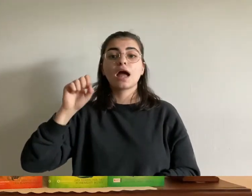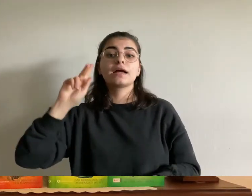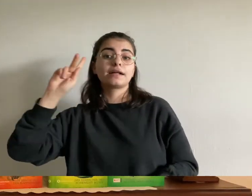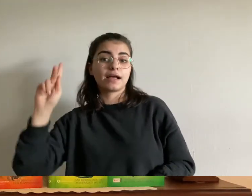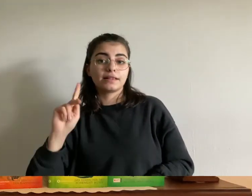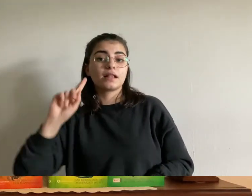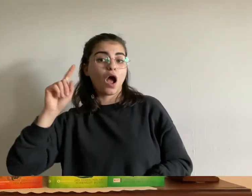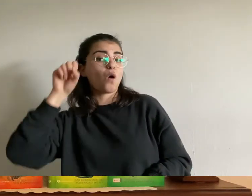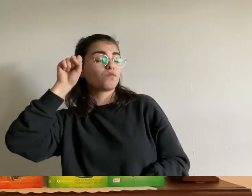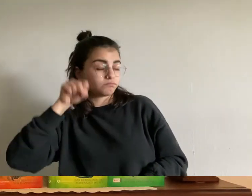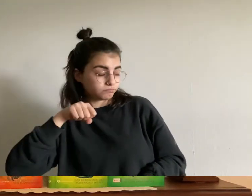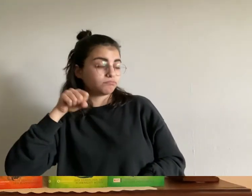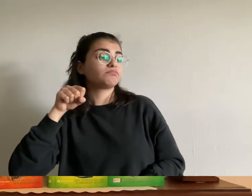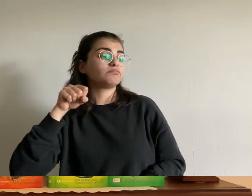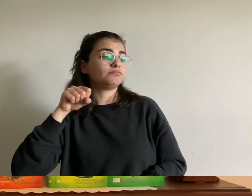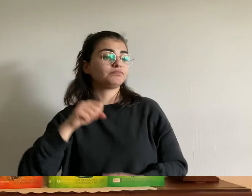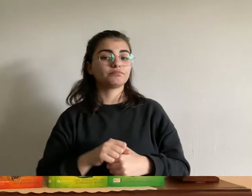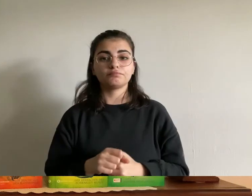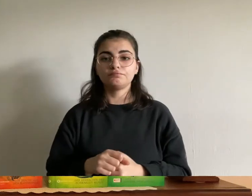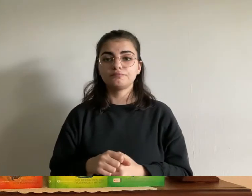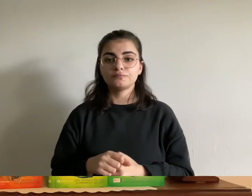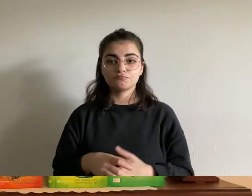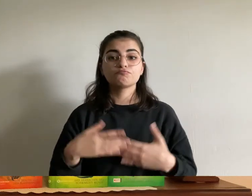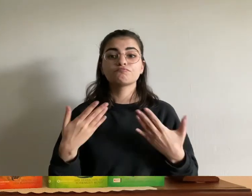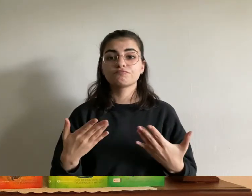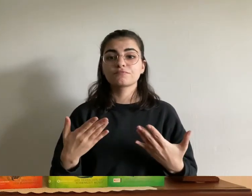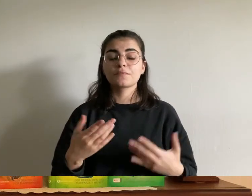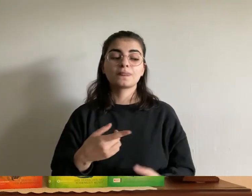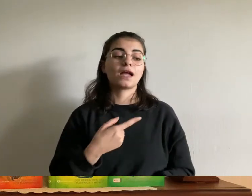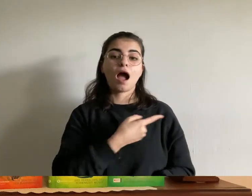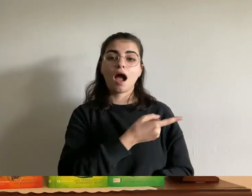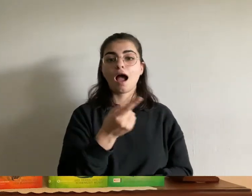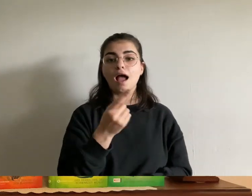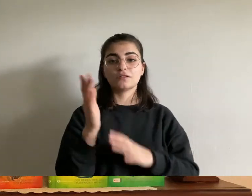mit diesen gedanken schliefen die kinder zufrieden ein